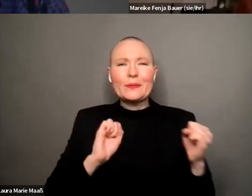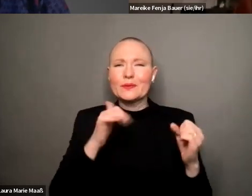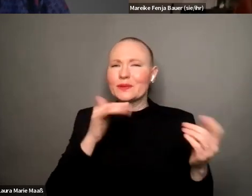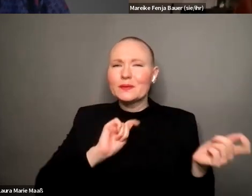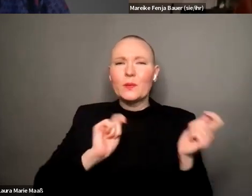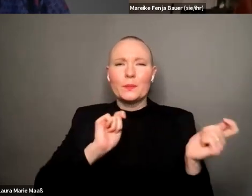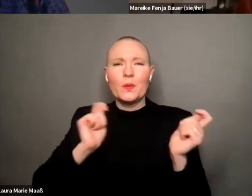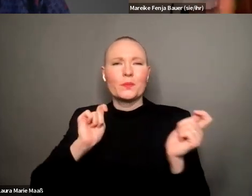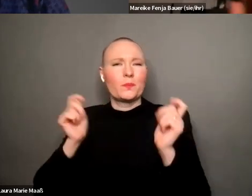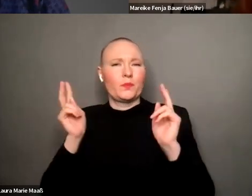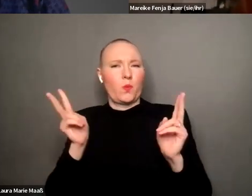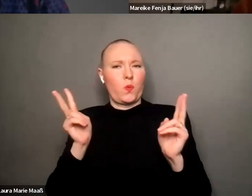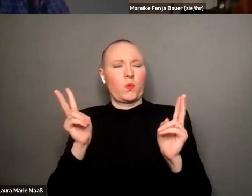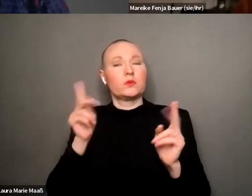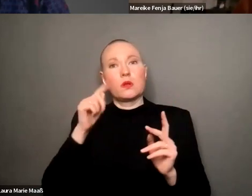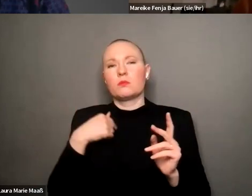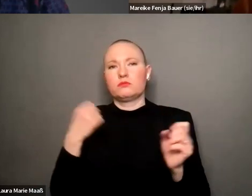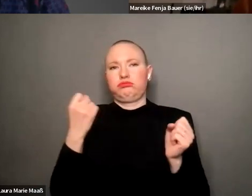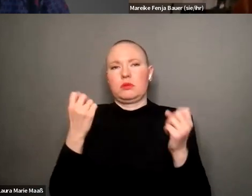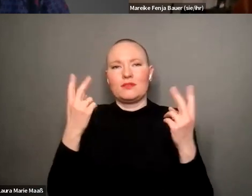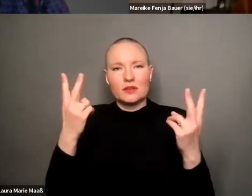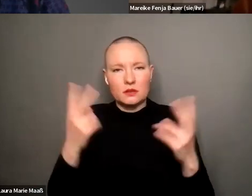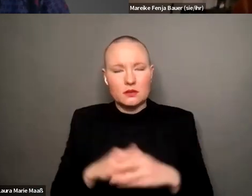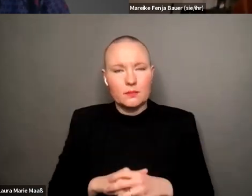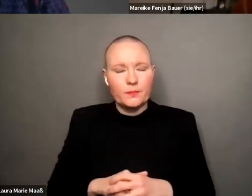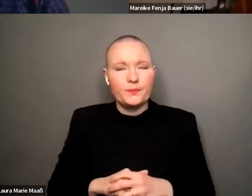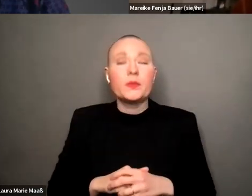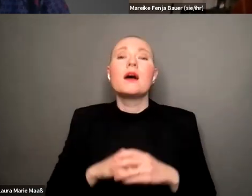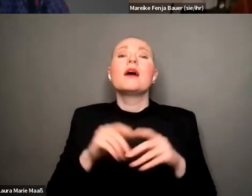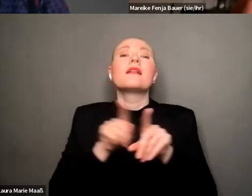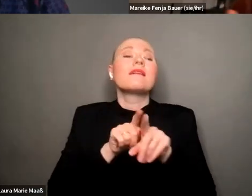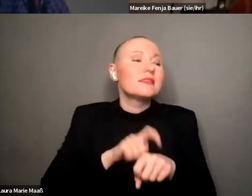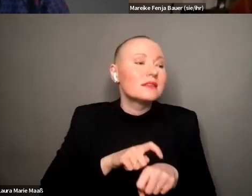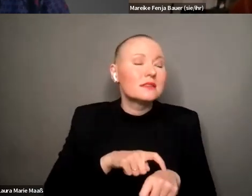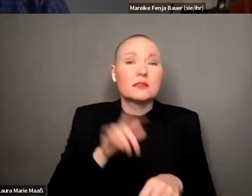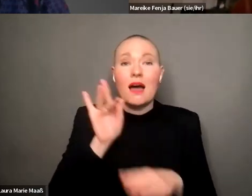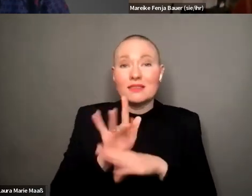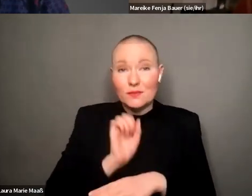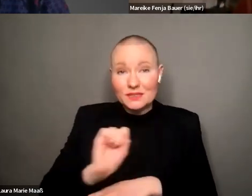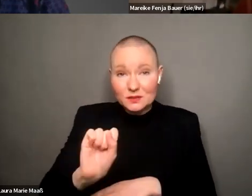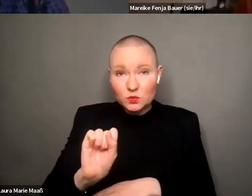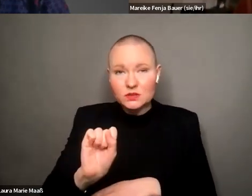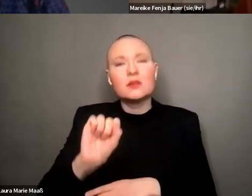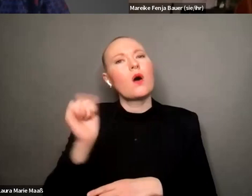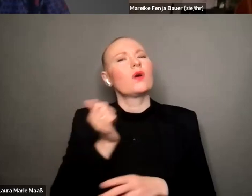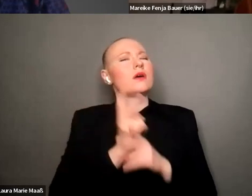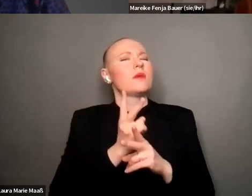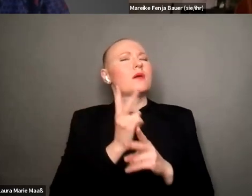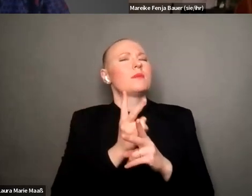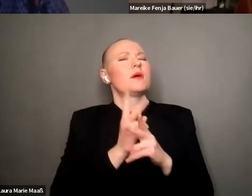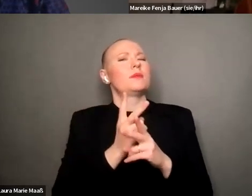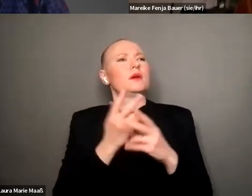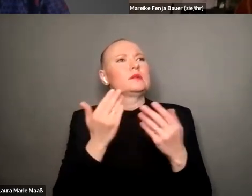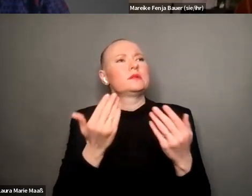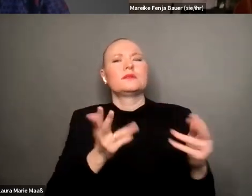wichtig um den entgegenzuwirken gleichzeitig genau ist antifeminismus immer auch eine reaktion auf feministische bestrebungen